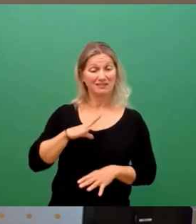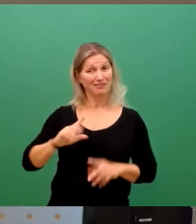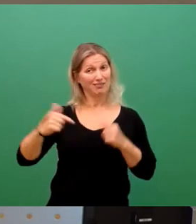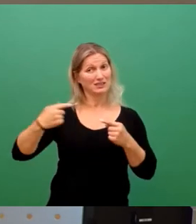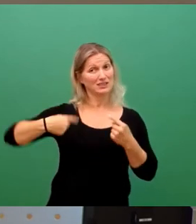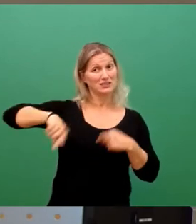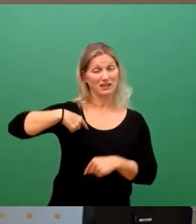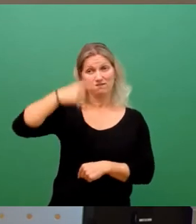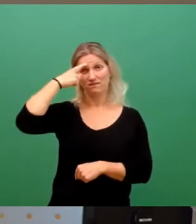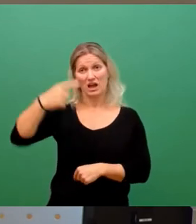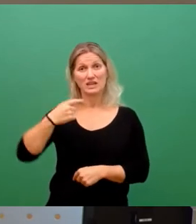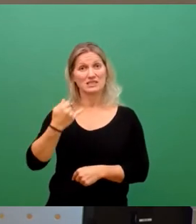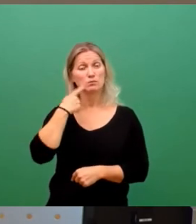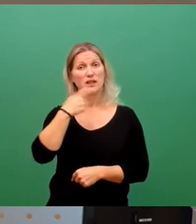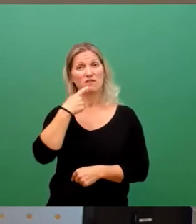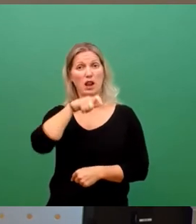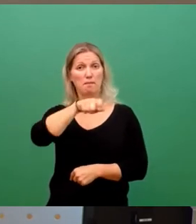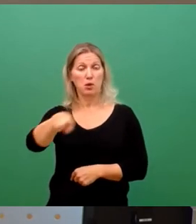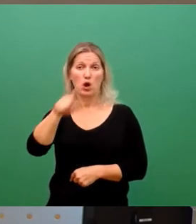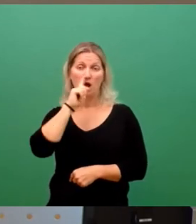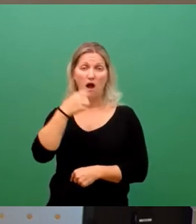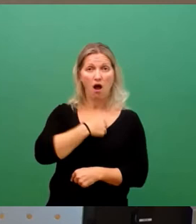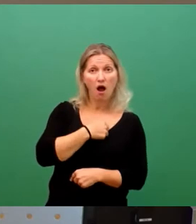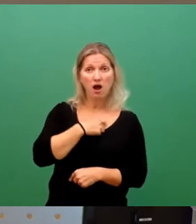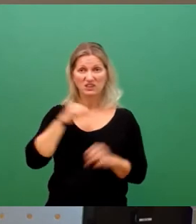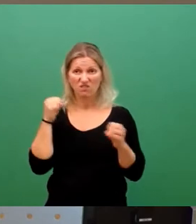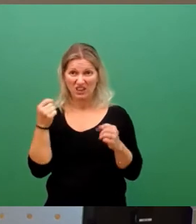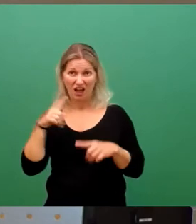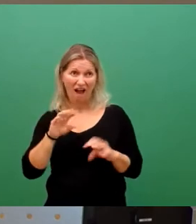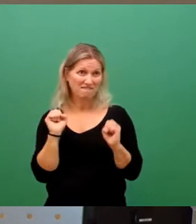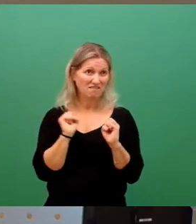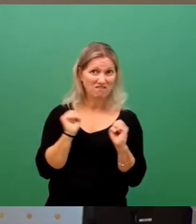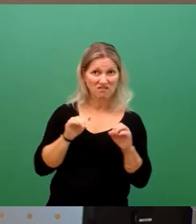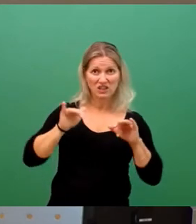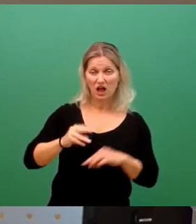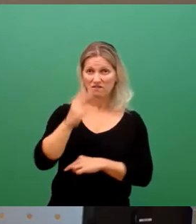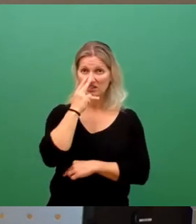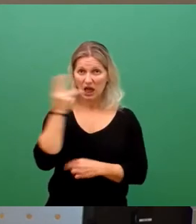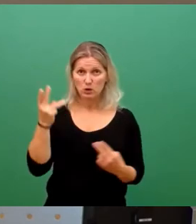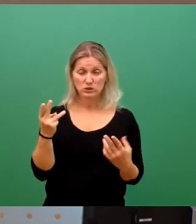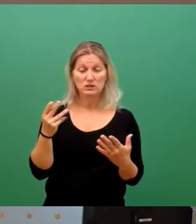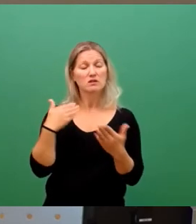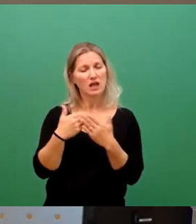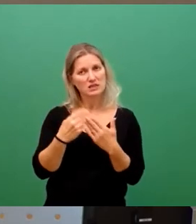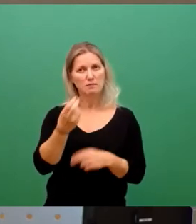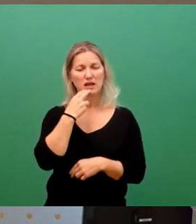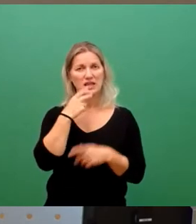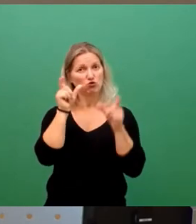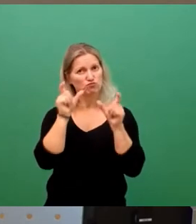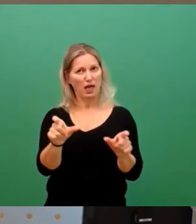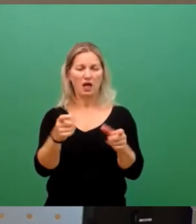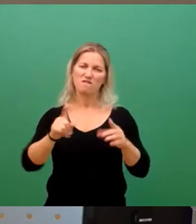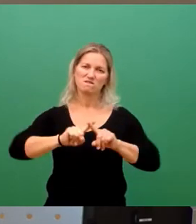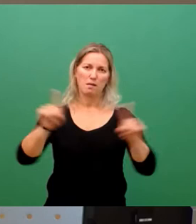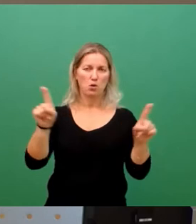Bürger sorgen sich derzeit, ob sie im Winter im Kalten sitzen werden. Deshalb haben wir ein Verbot von Energiesperren beantragt, sowie einen